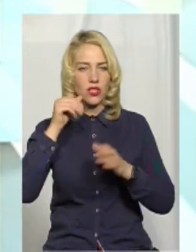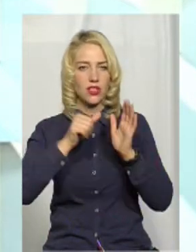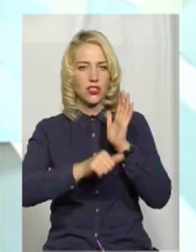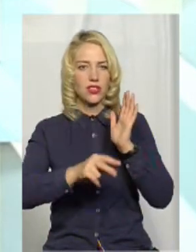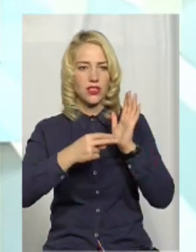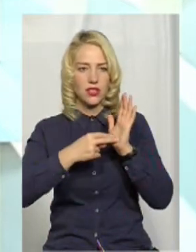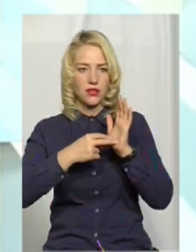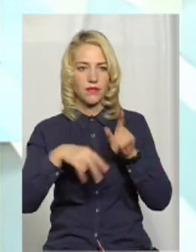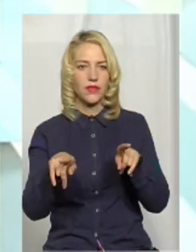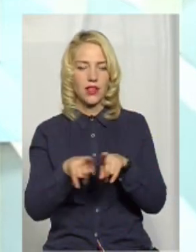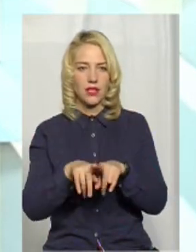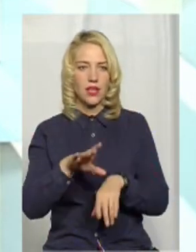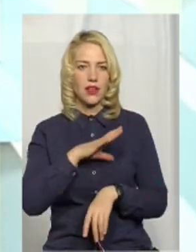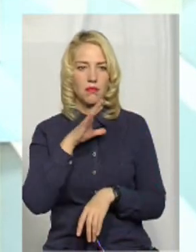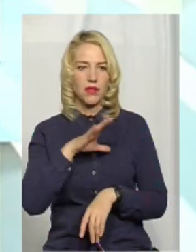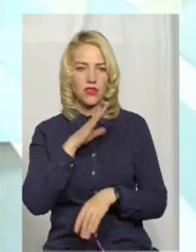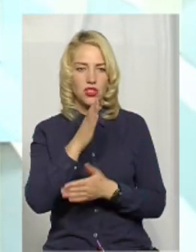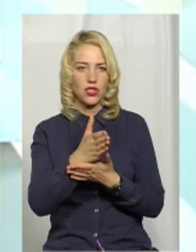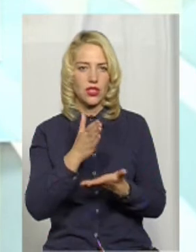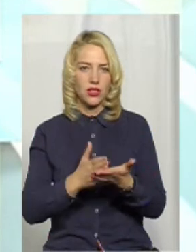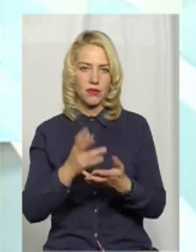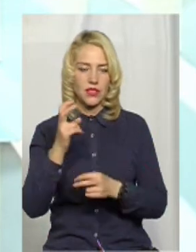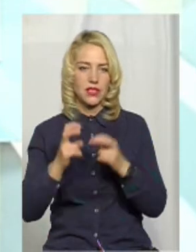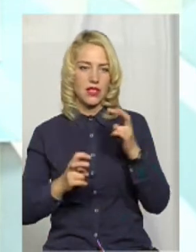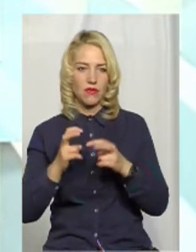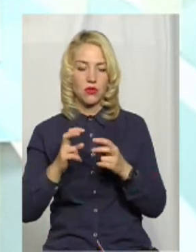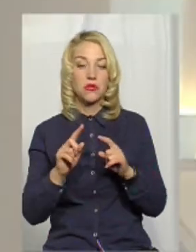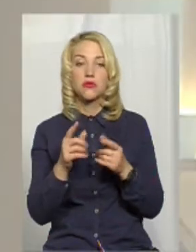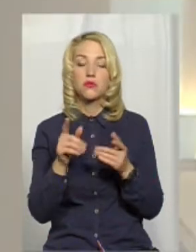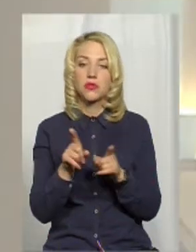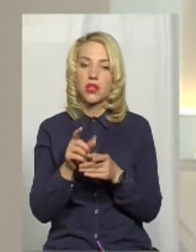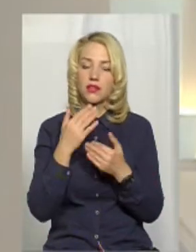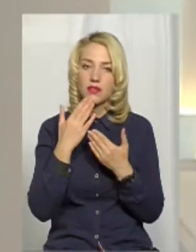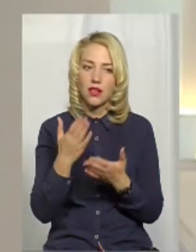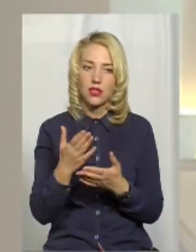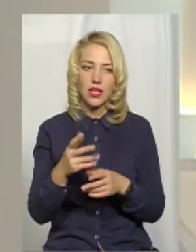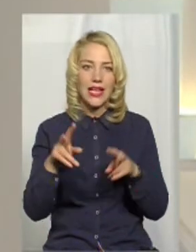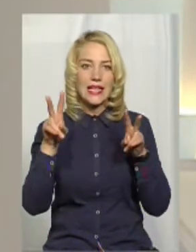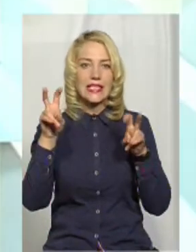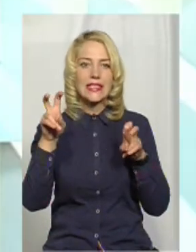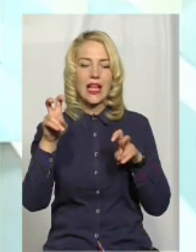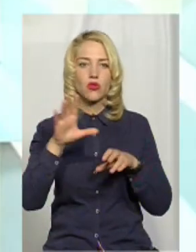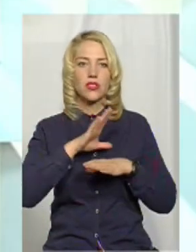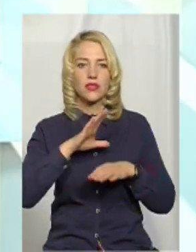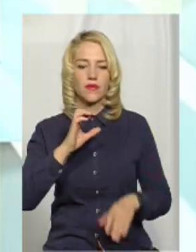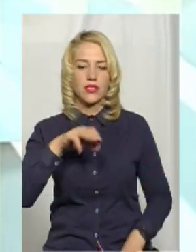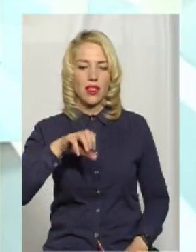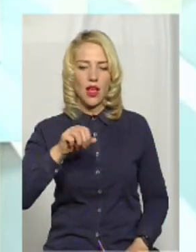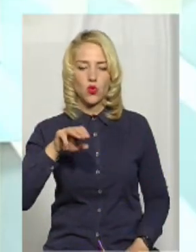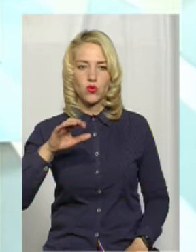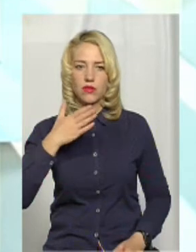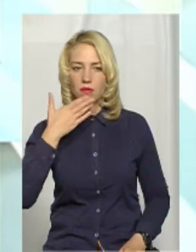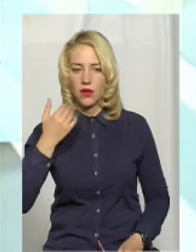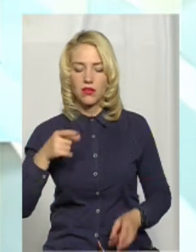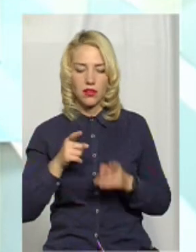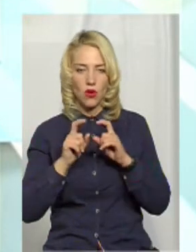теж колишній хлібозавод. А чого так сталося? Статусу не набули свій час. І таких об